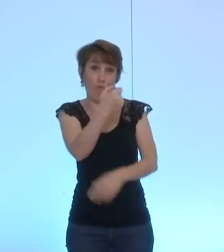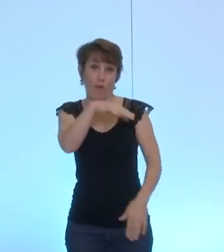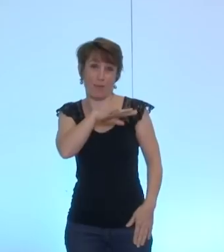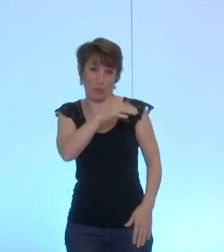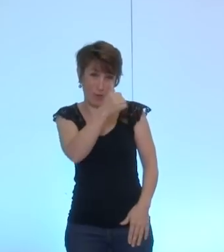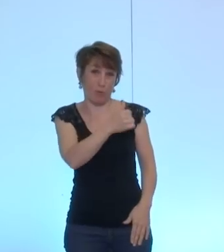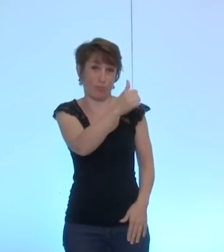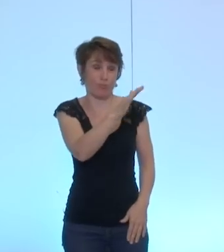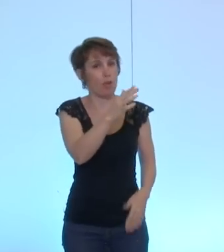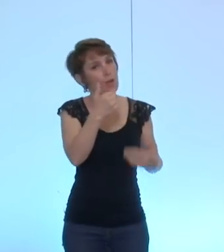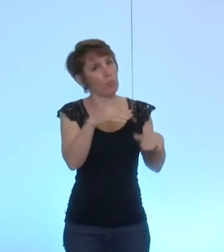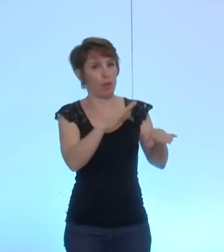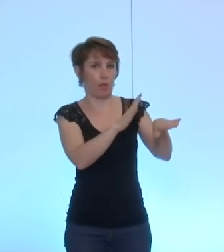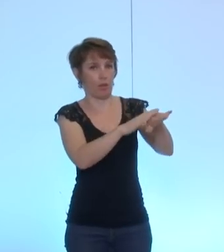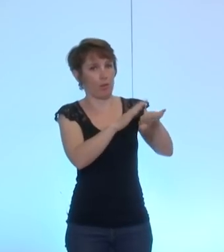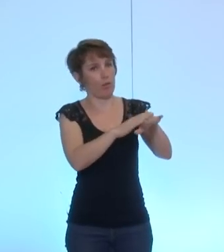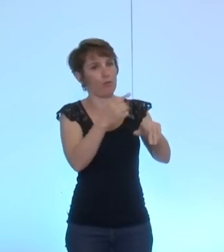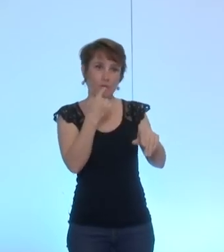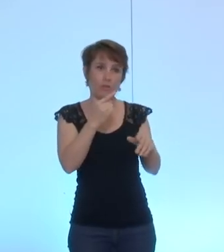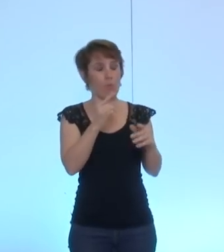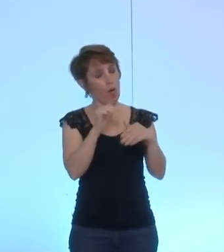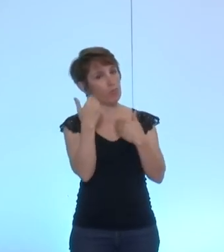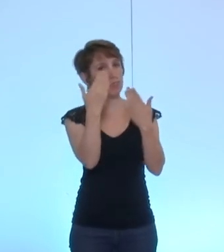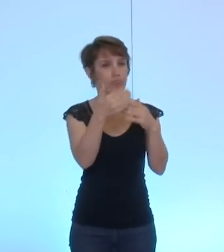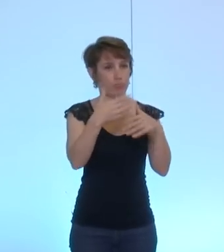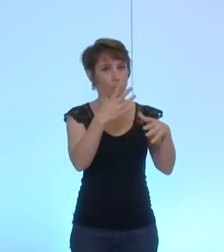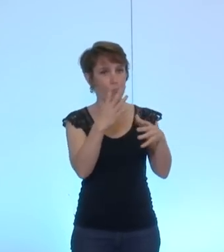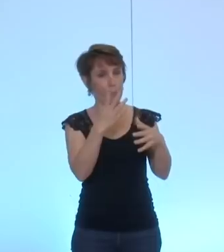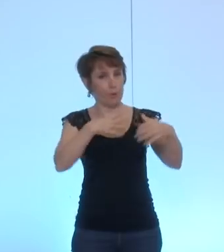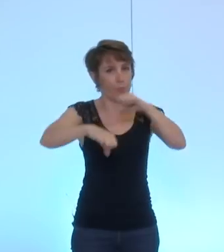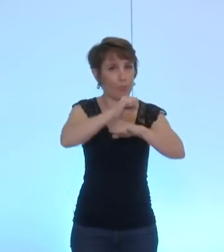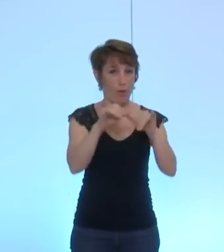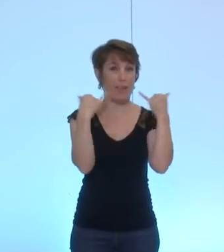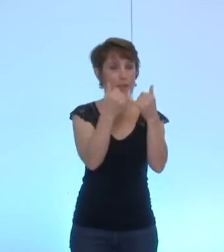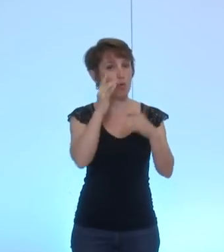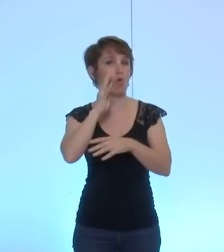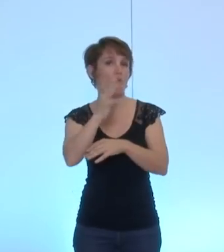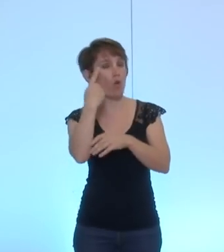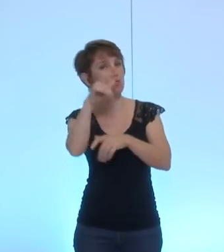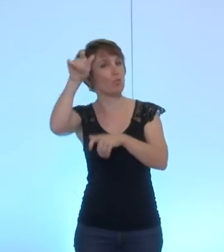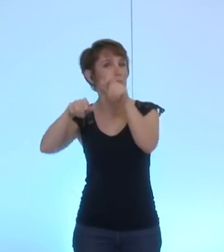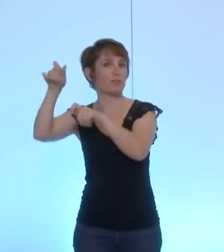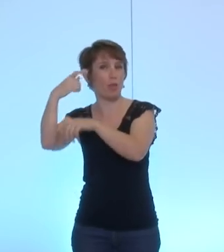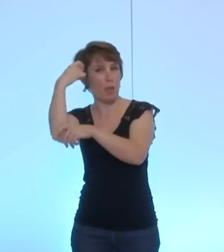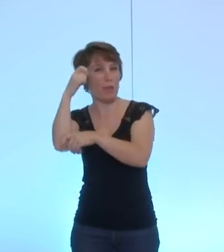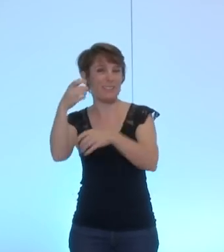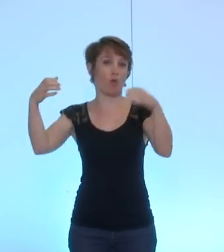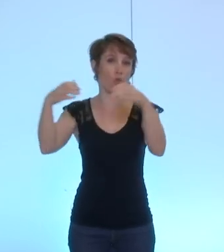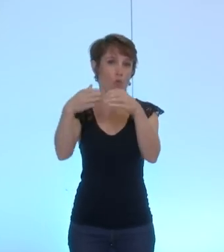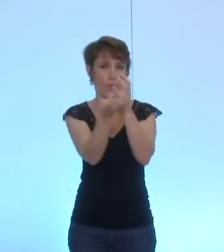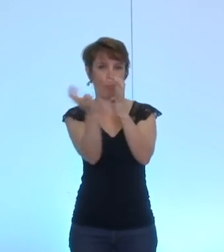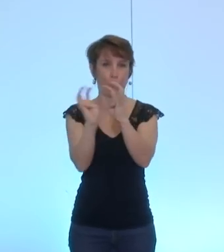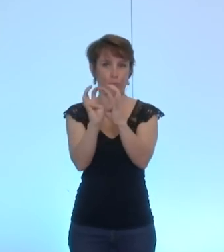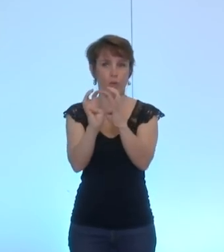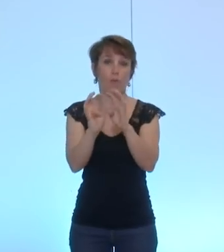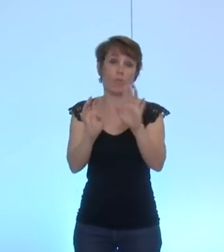sollicite pour une réunion de la conférence des présidents de groupe. Écoutez, je pense qu'ils viennent juste de commencer. Nous